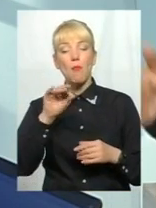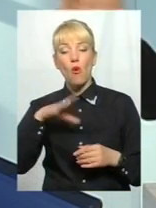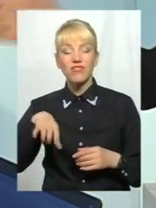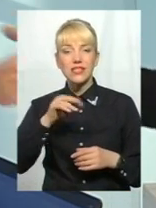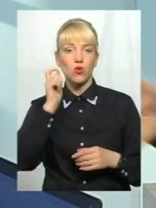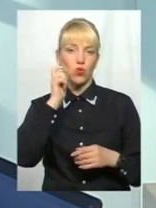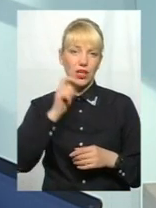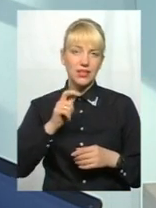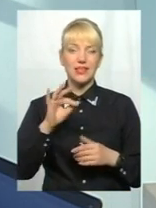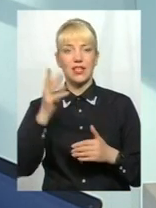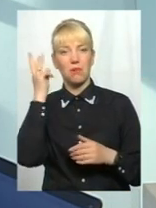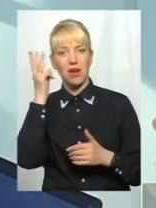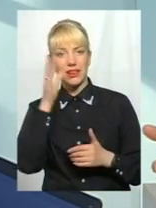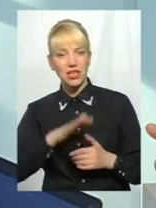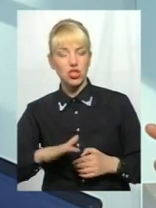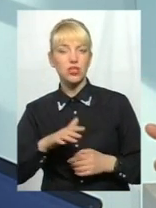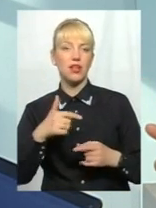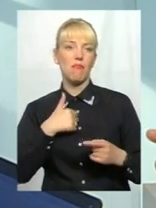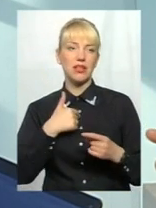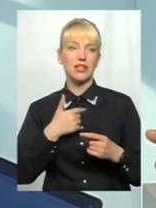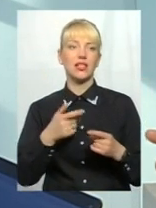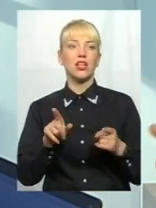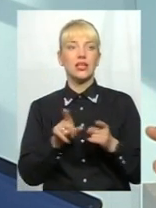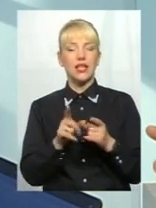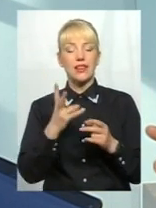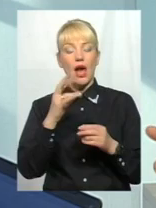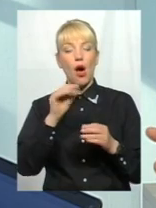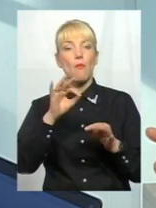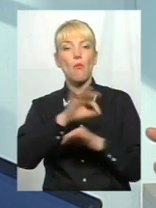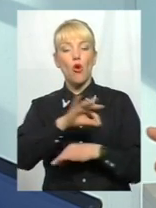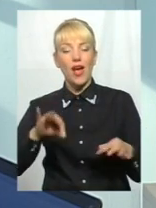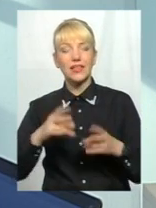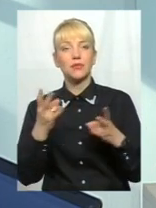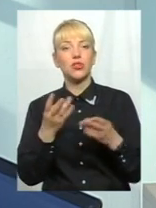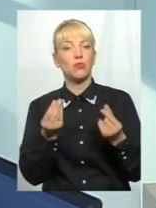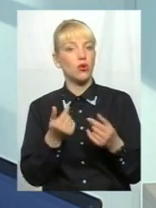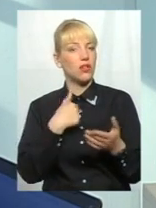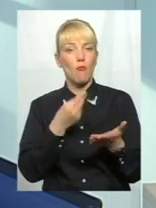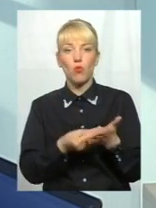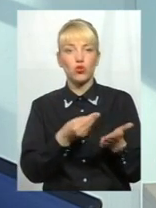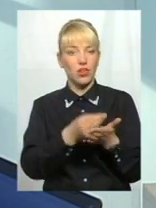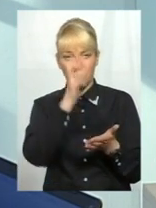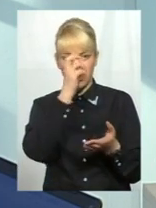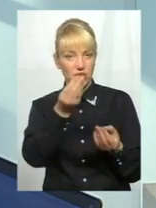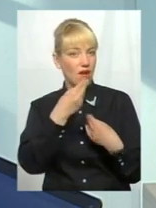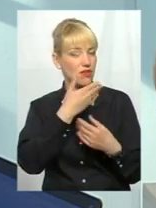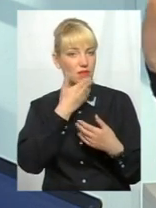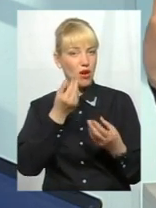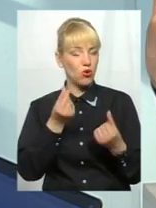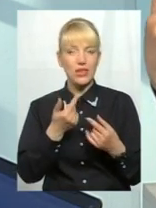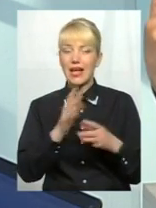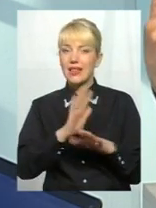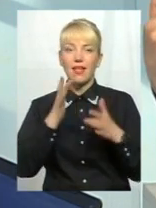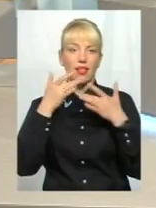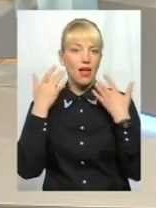країні, то мені ж на ці проєкти теж треба гроші, я ж бюджету не беру гроші, то не так легко її знайти. Тому що для дуже